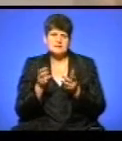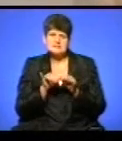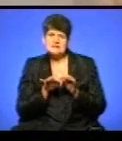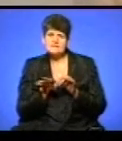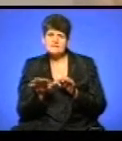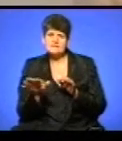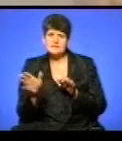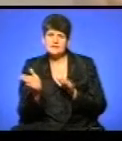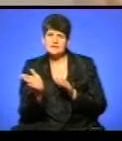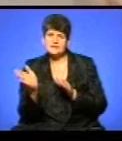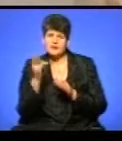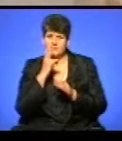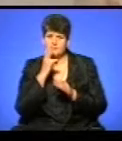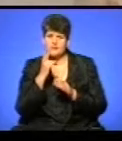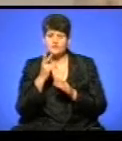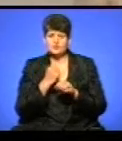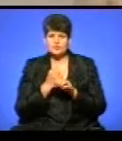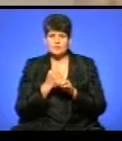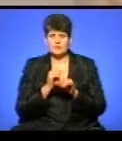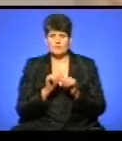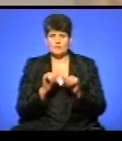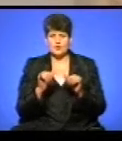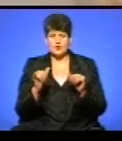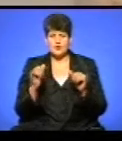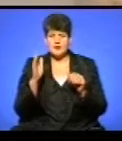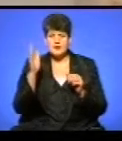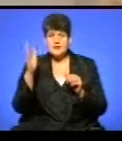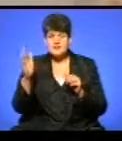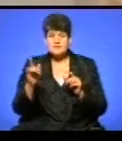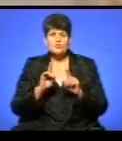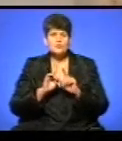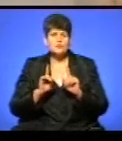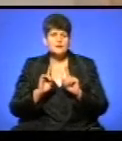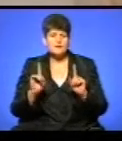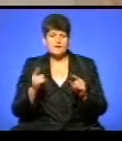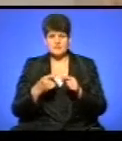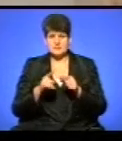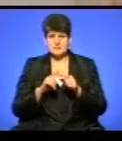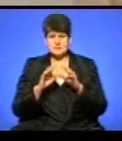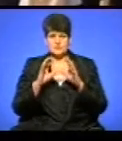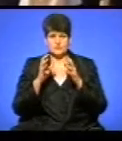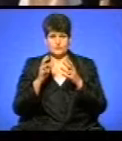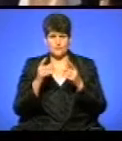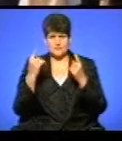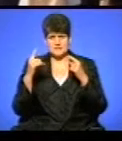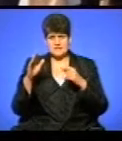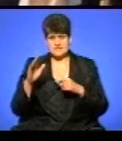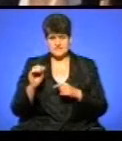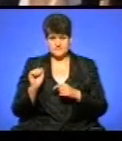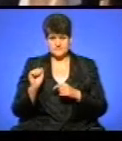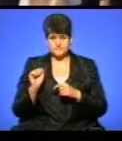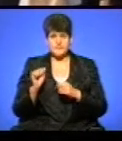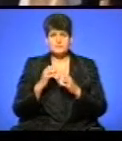в його баченні все-таки зробила прогрес і це унікальний шедевр світового мистецтва. Перед